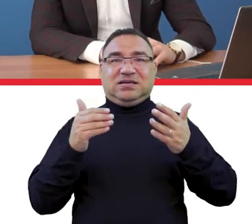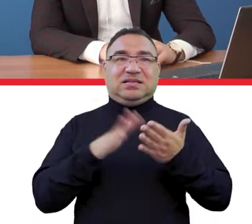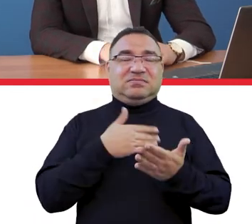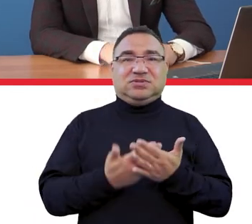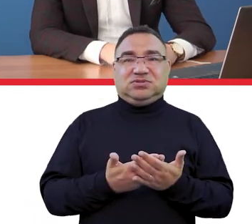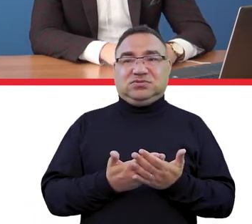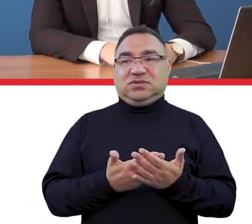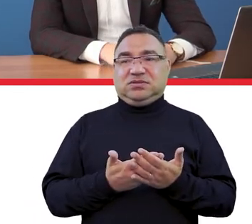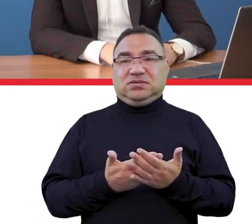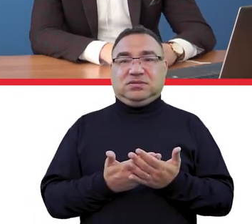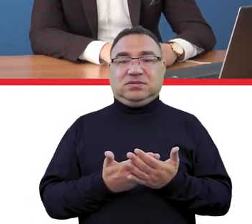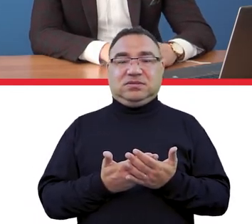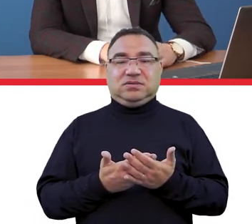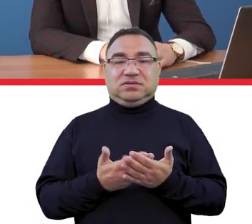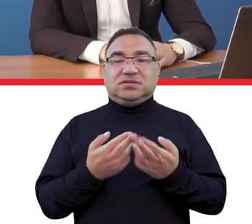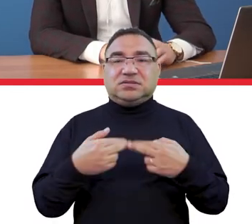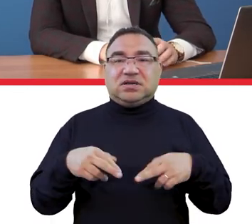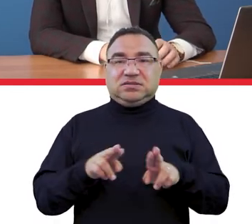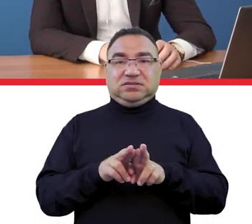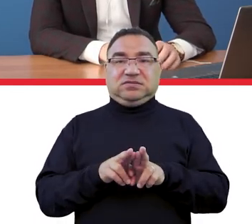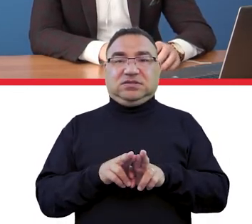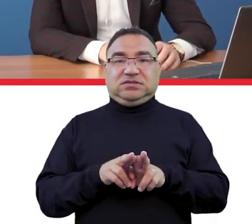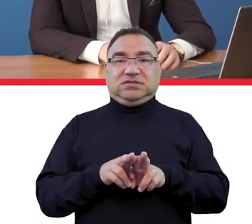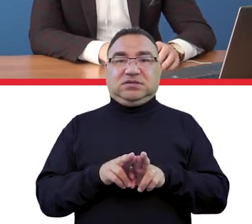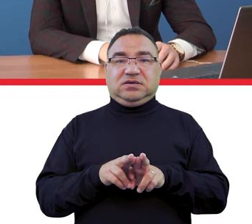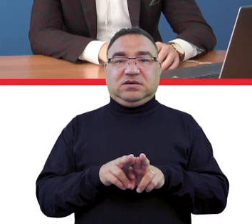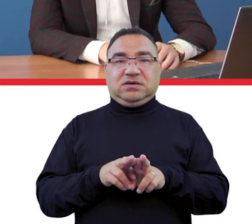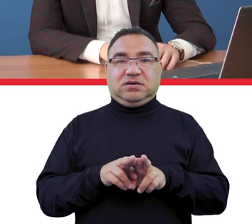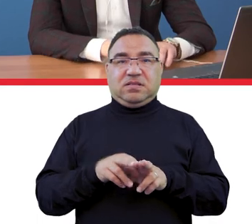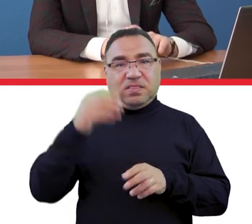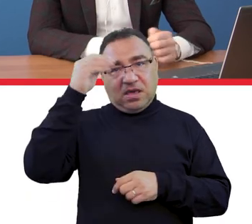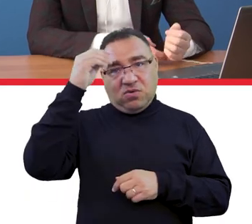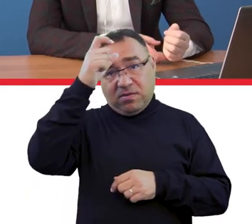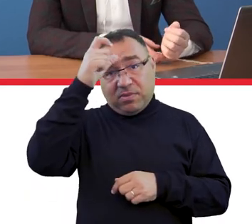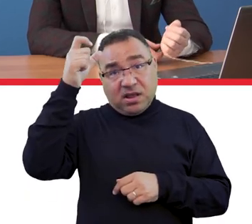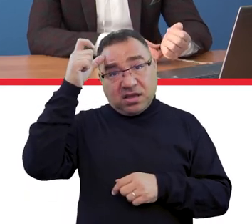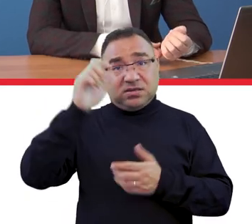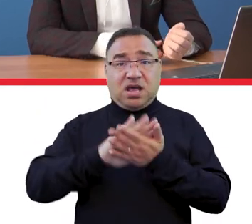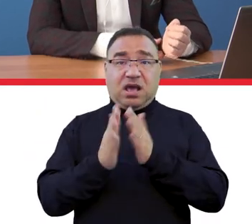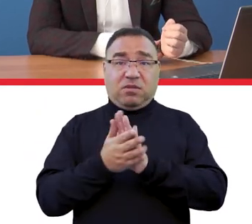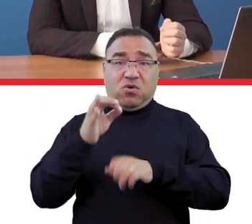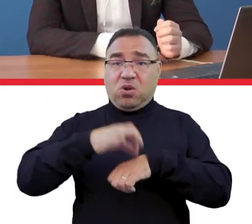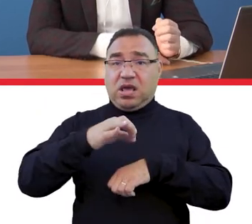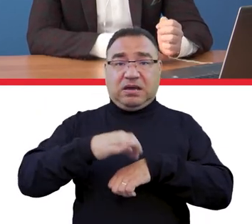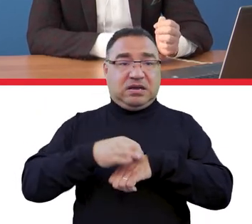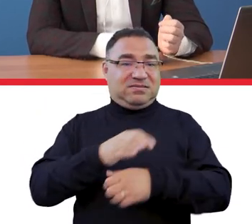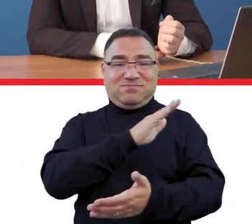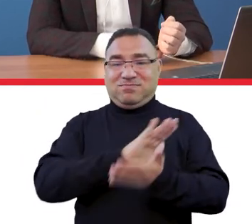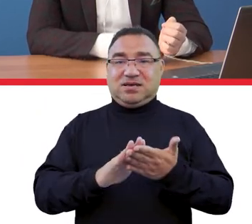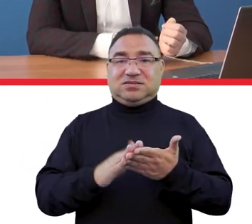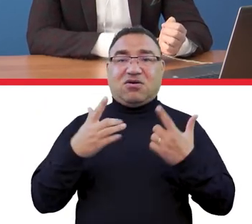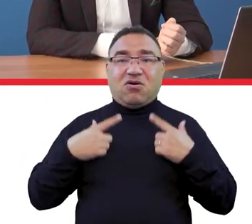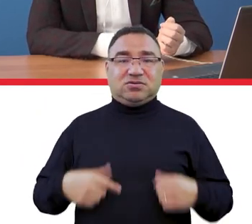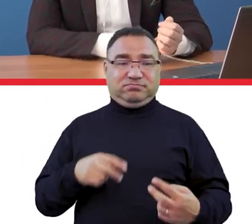zrealizować właśnie naukę pielęgniarstwa, czy kierunek lekarski bez